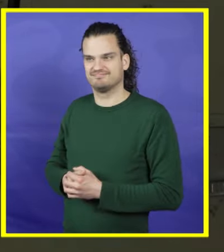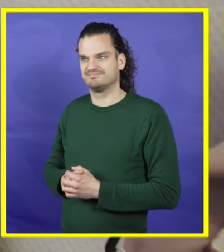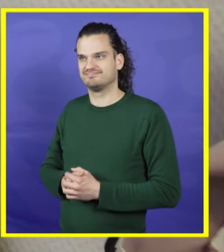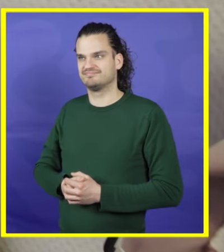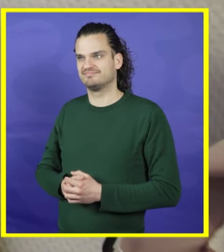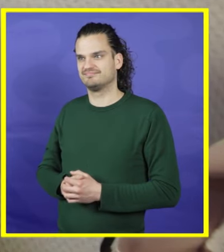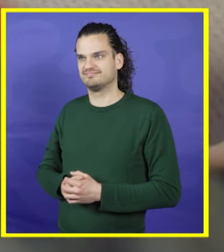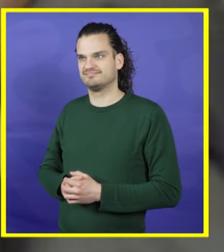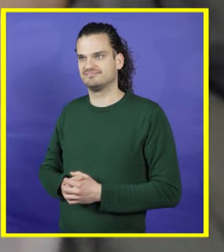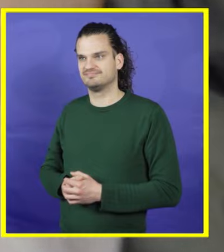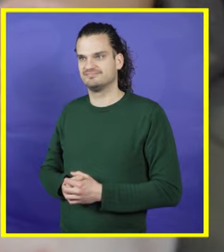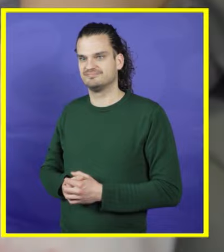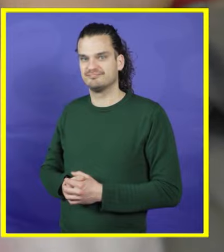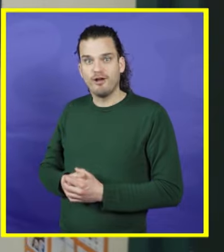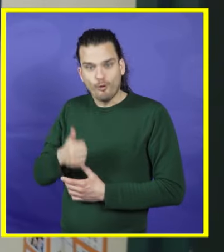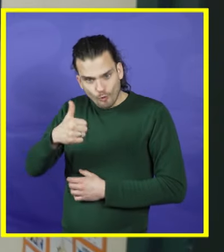knippenlicht.